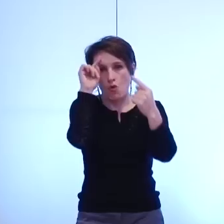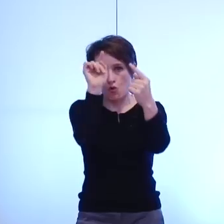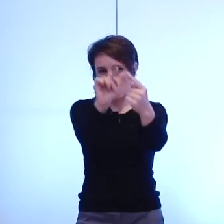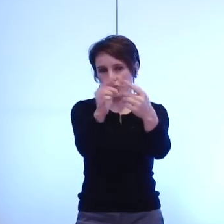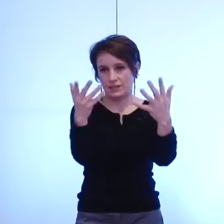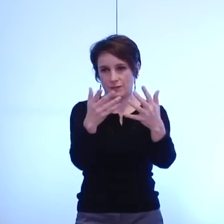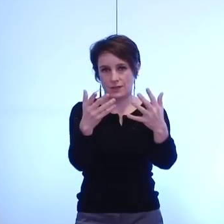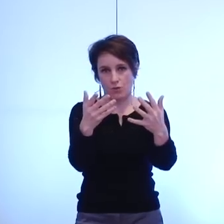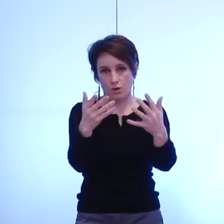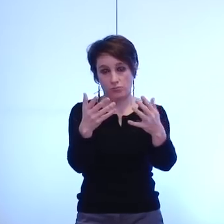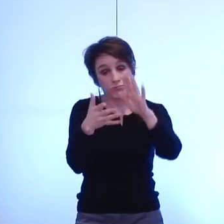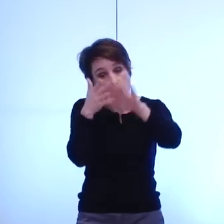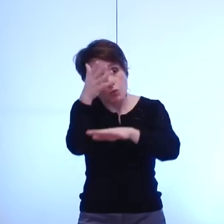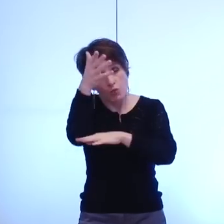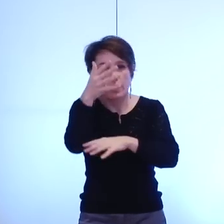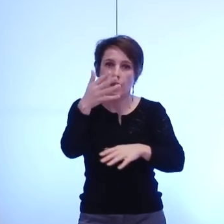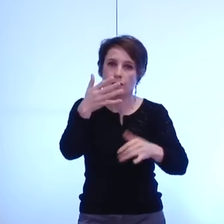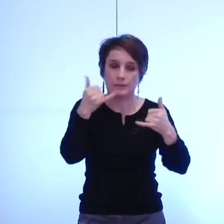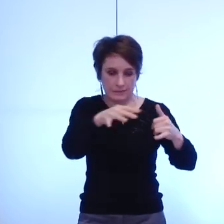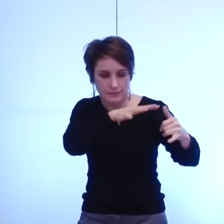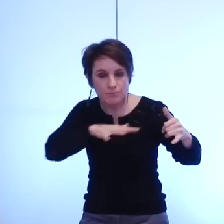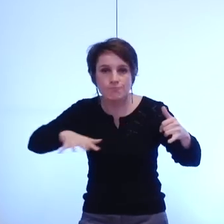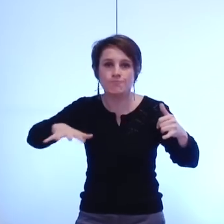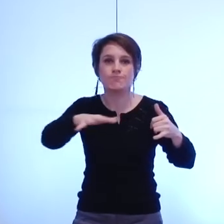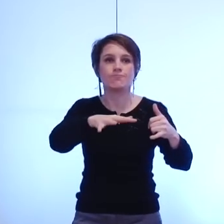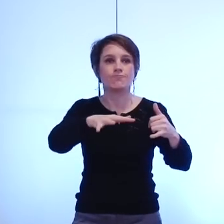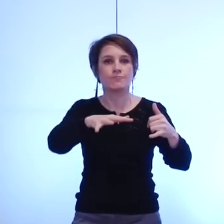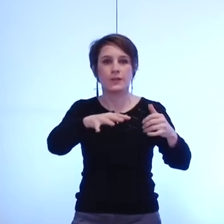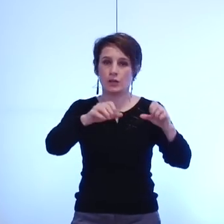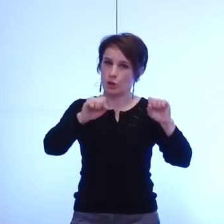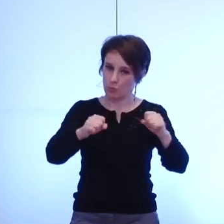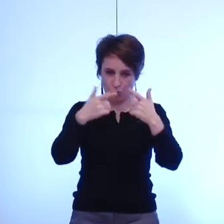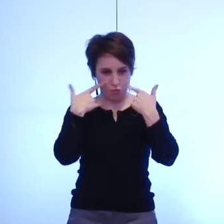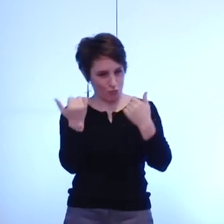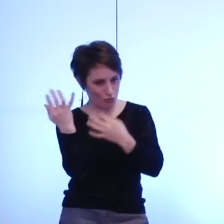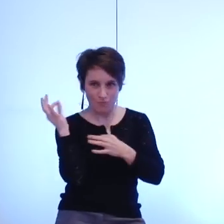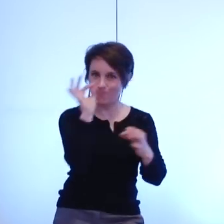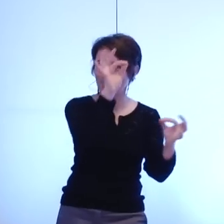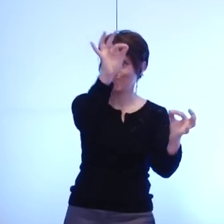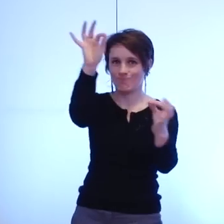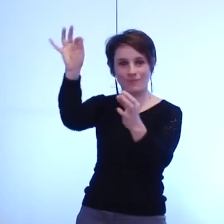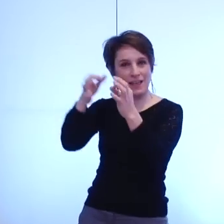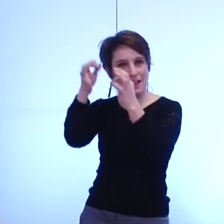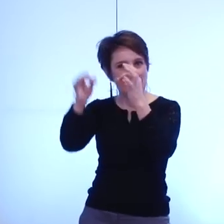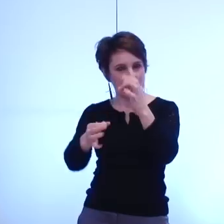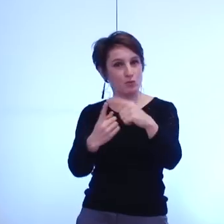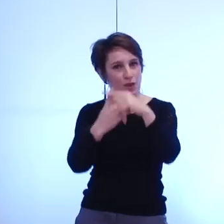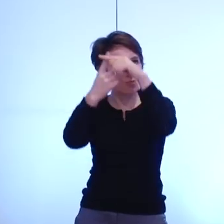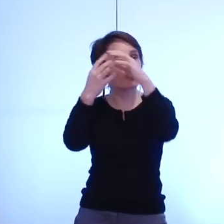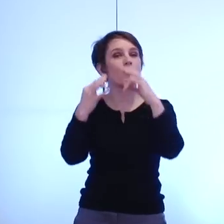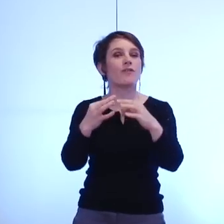où nous puissions afficher clairement des résultats probants sur la baisse de nos émissions de gaz à effet de serre